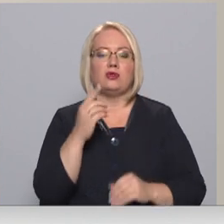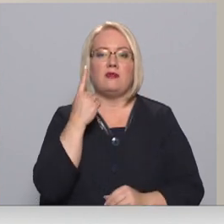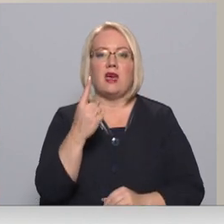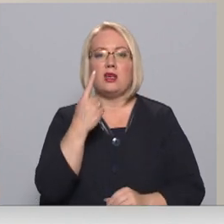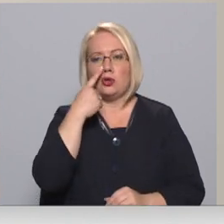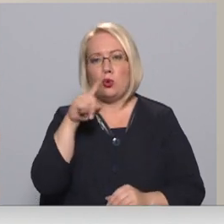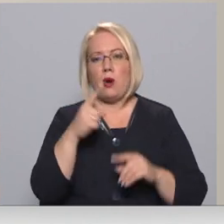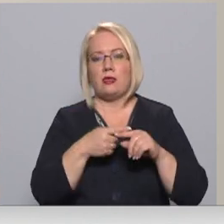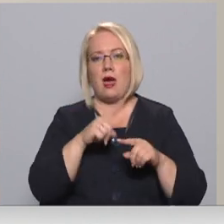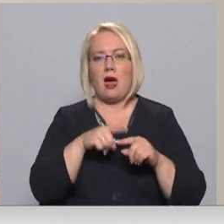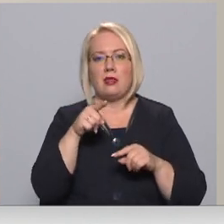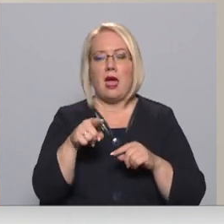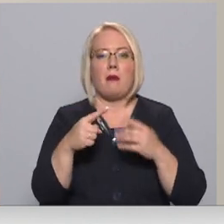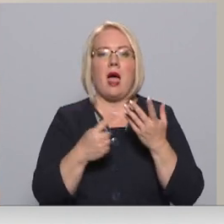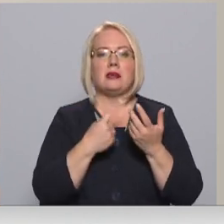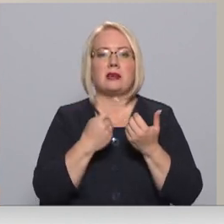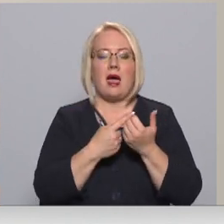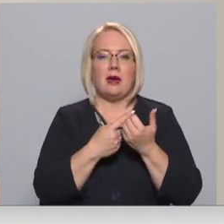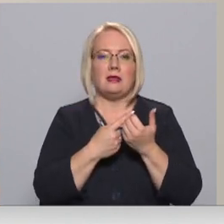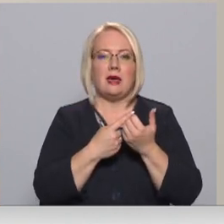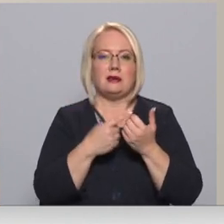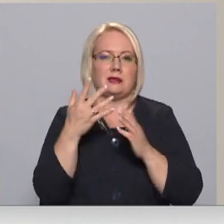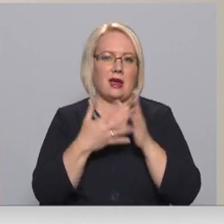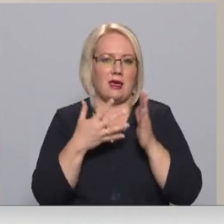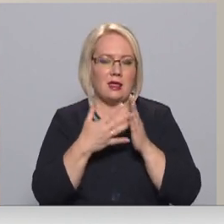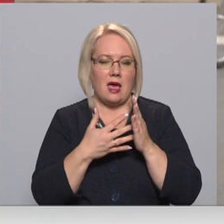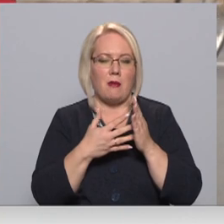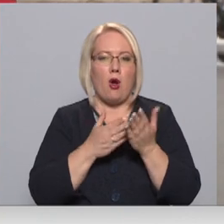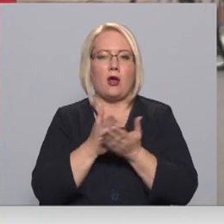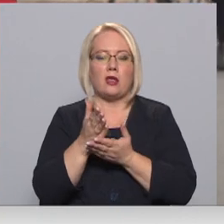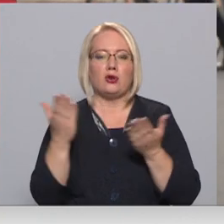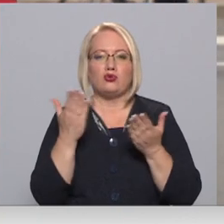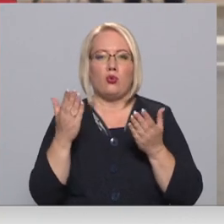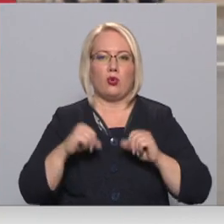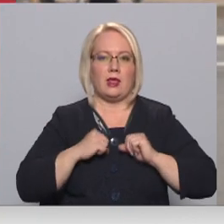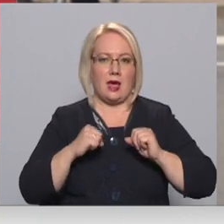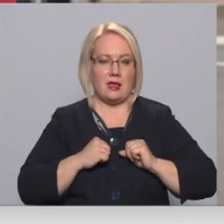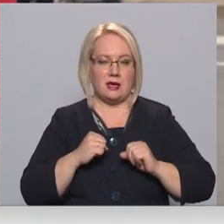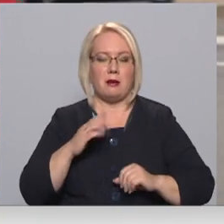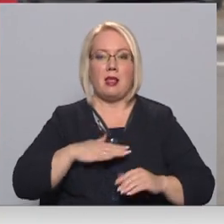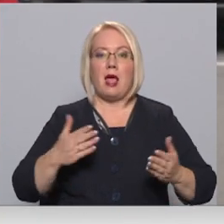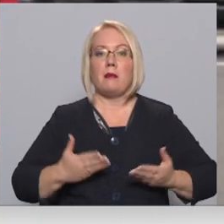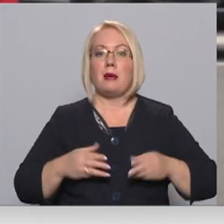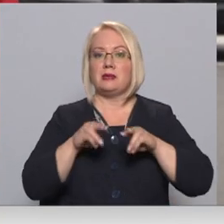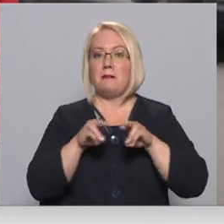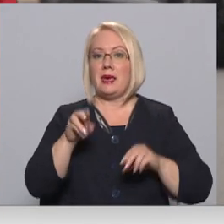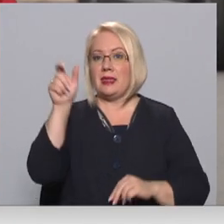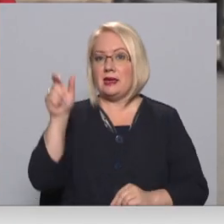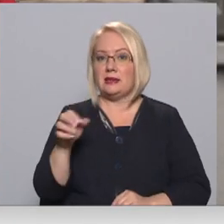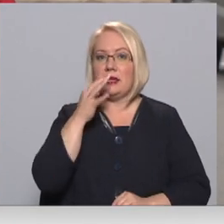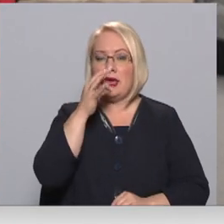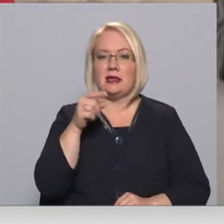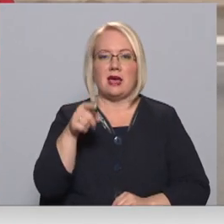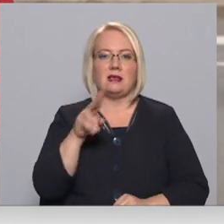tādiem atskaites mērījumiem, orientieris, uz kuru tiekties. Bet labklājības ministrs teica, tas